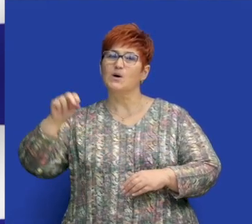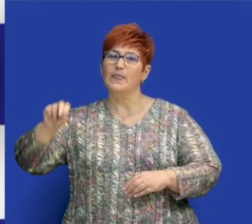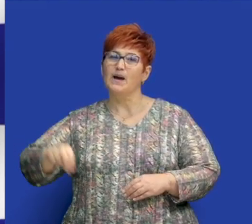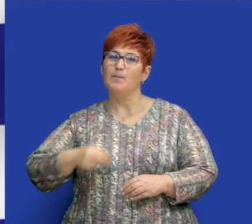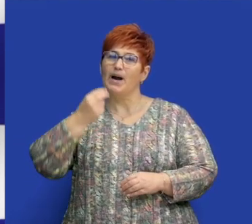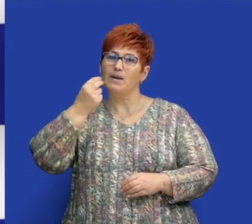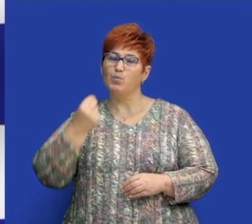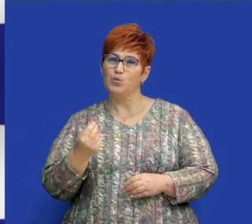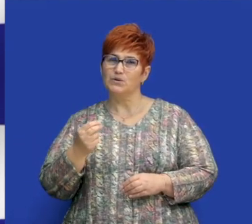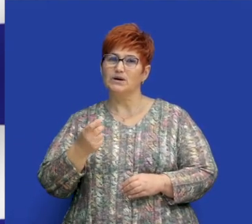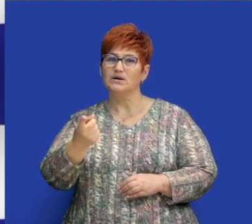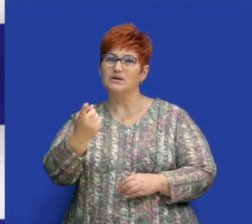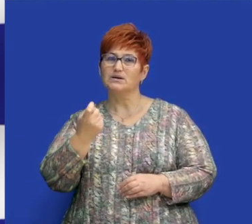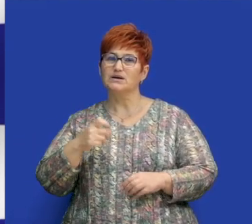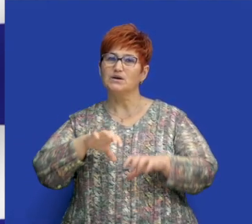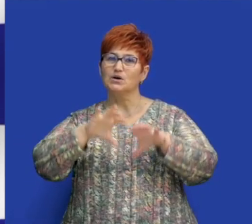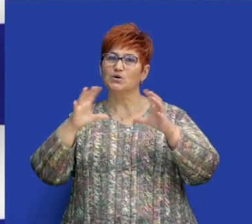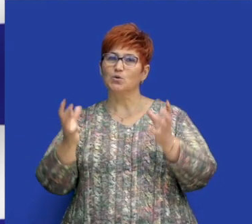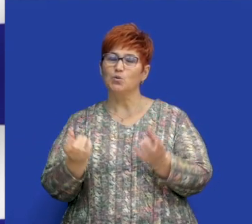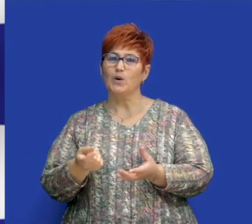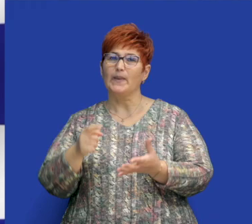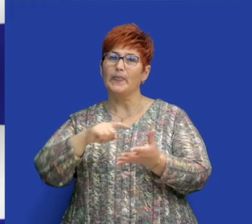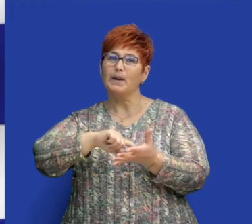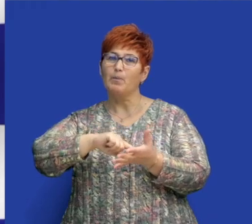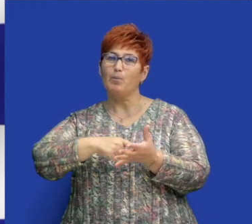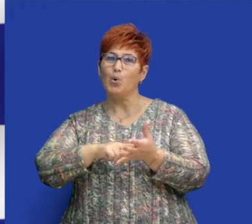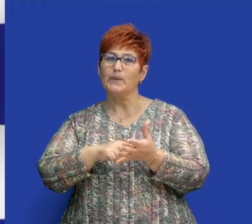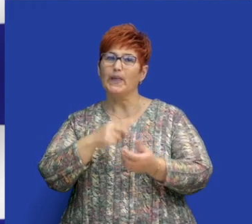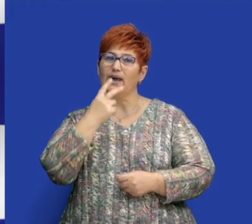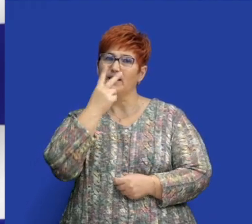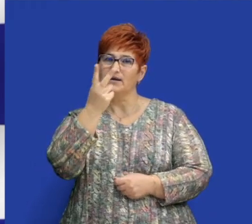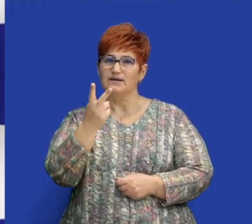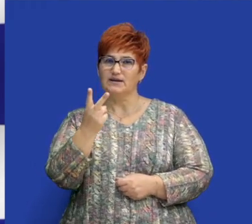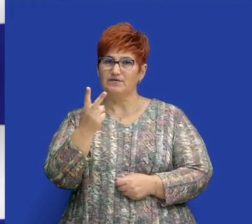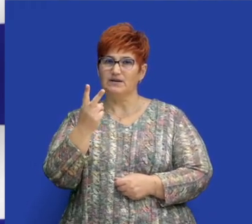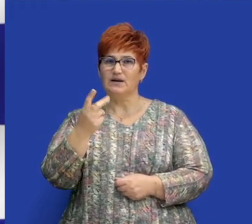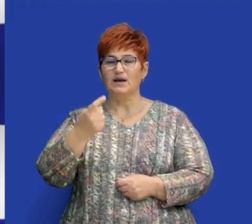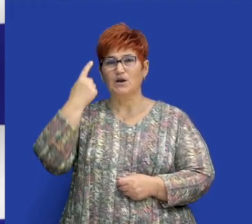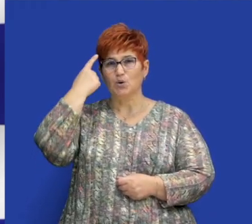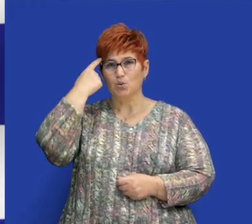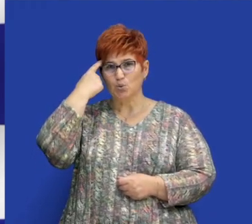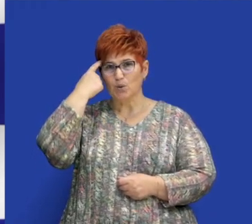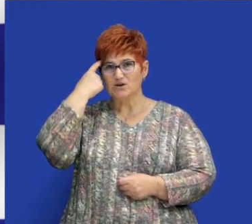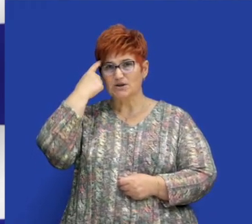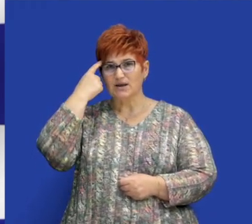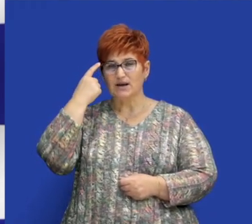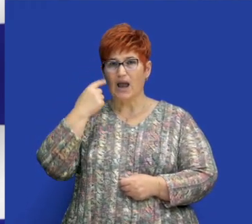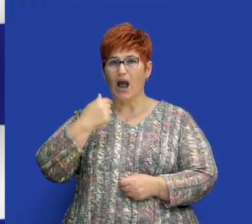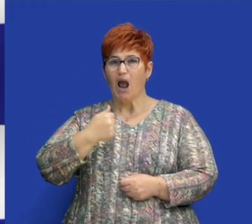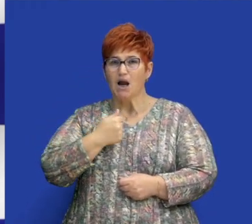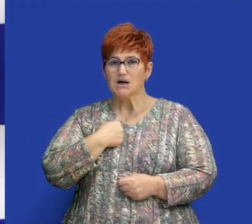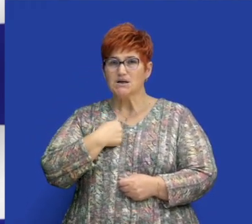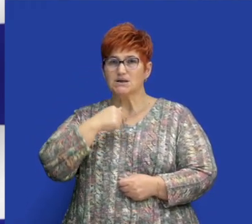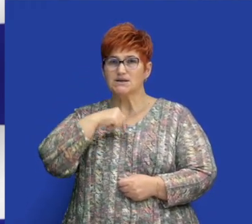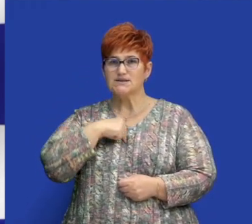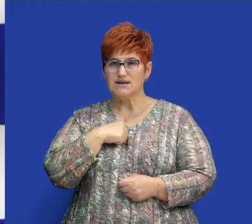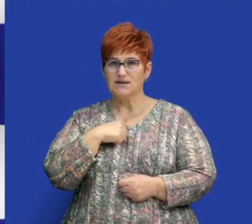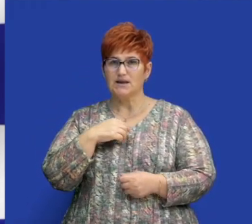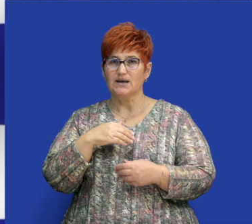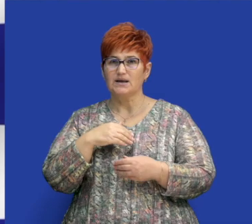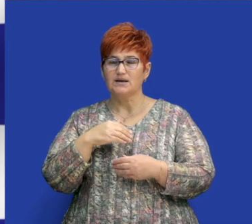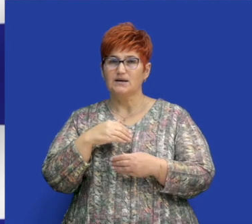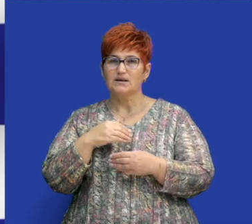és a tengeri ételek kisét rágák. Mindent olívaolajjal főznek. Az édességek törökösek, ezért